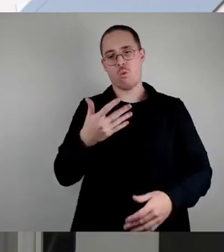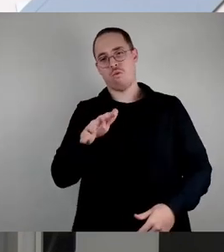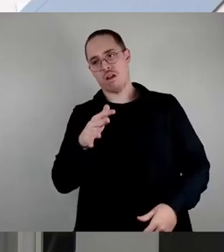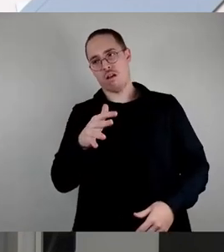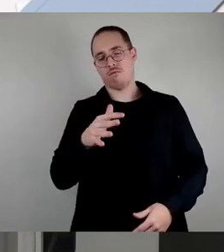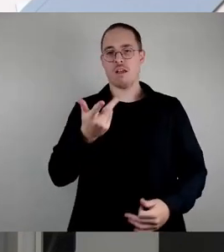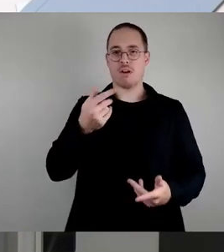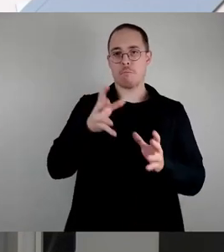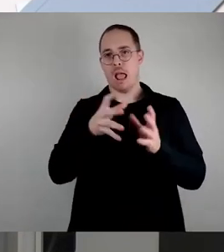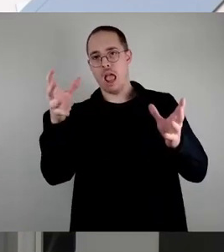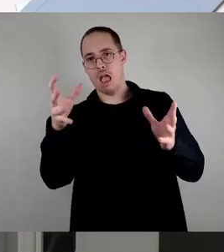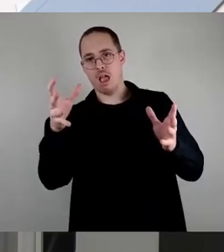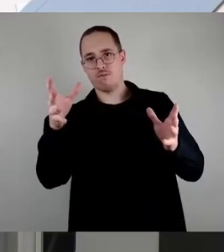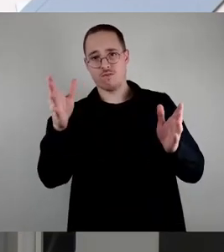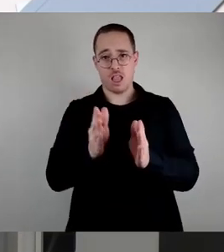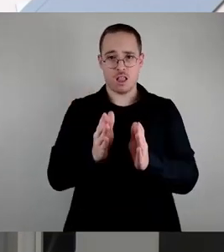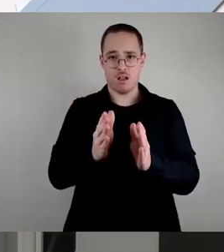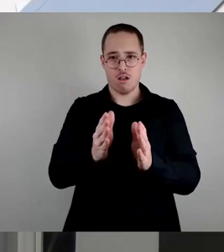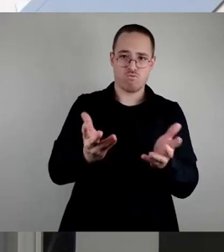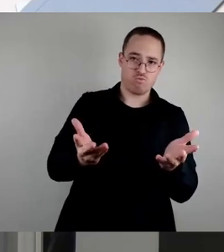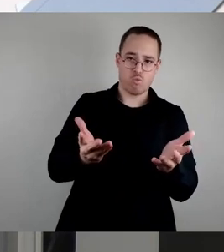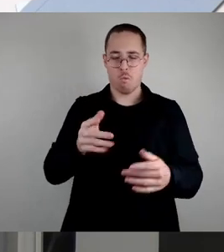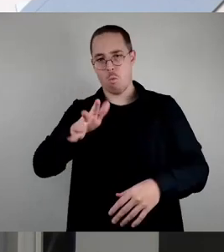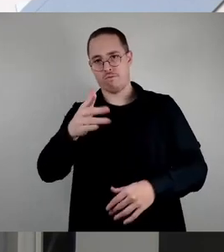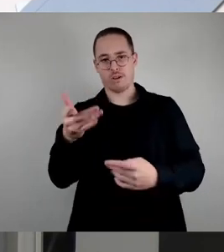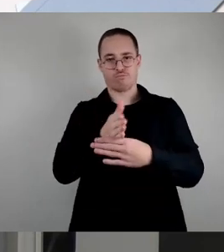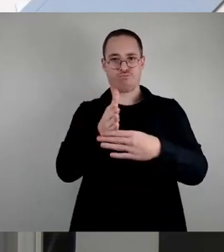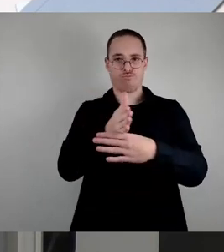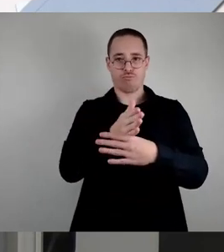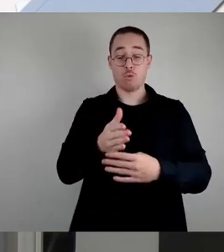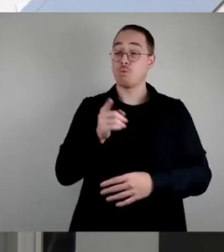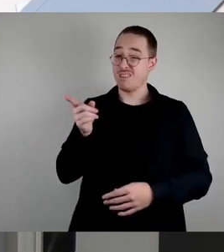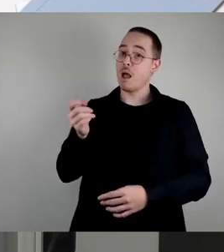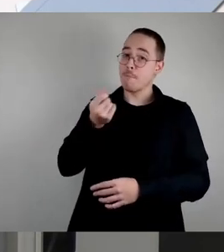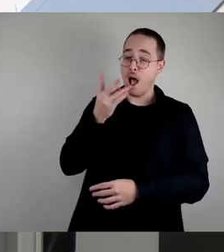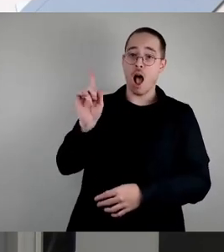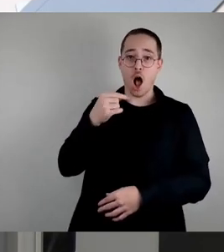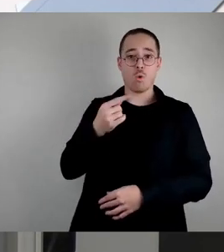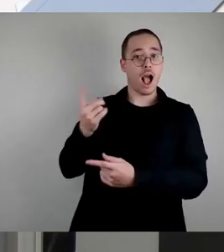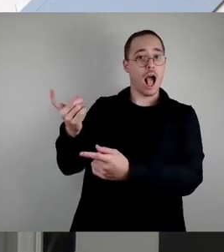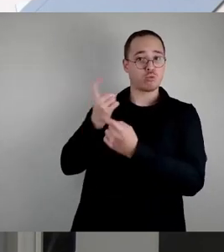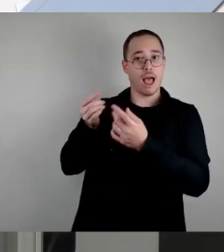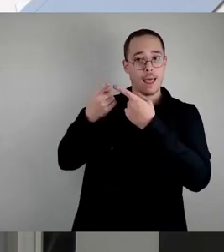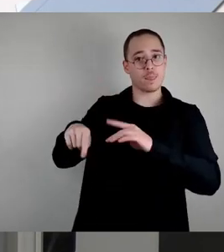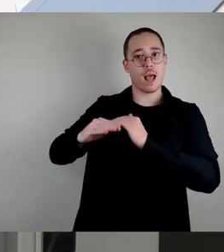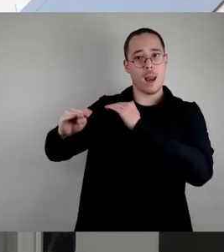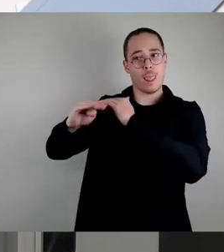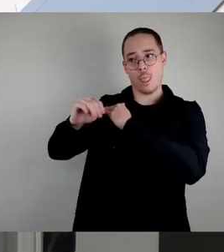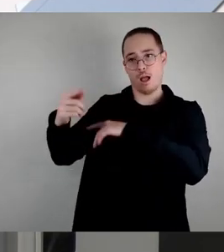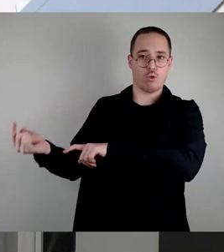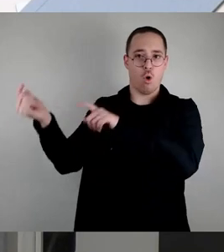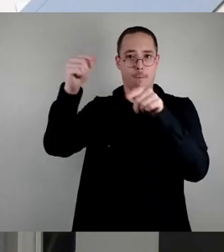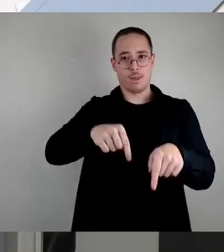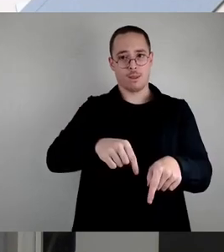und von denen werden doch einige auch aus dem Ausland kommen. Und die, die aus dem Ausland kommen,